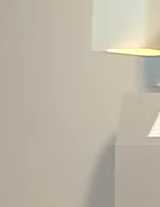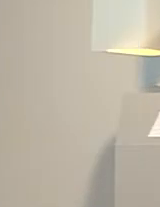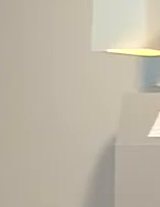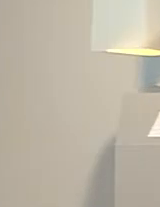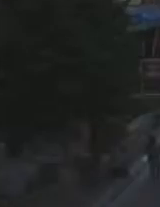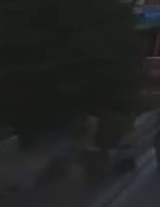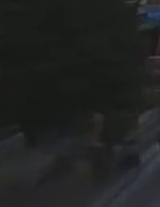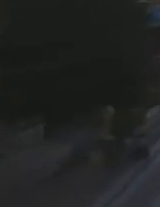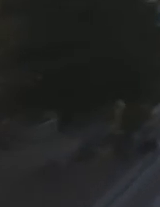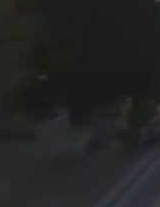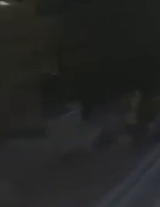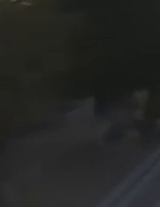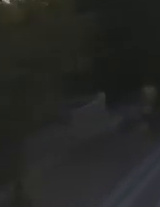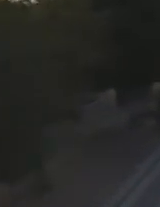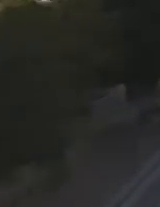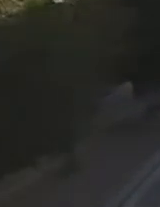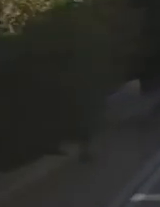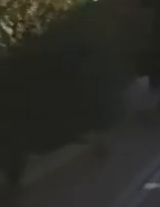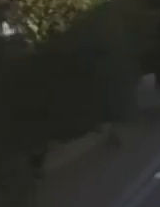До зустрічі. Дякую.